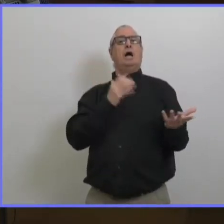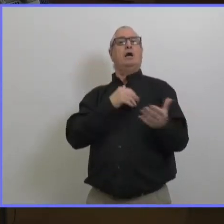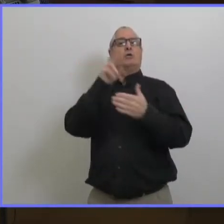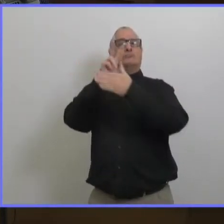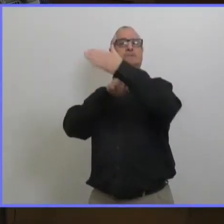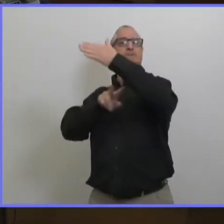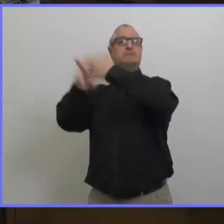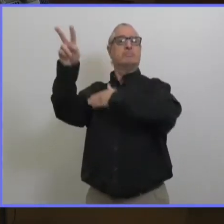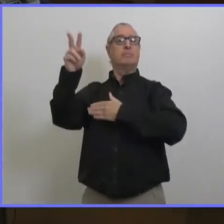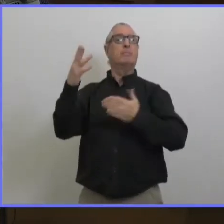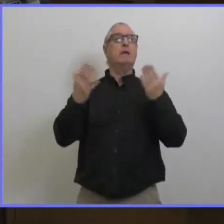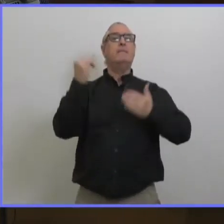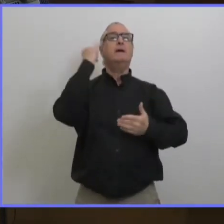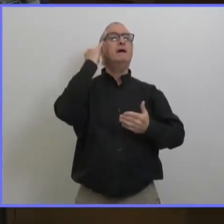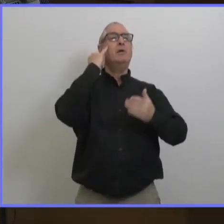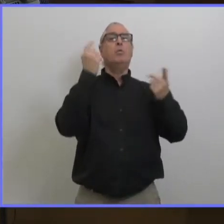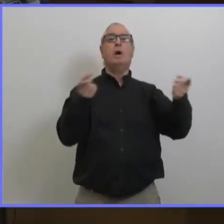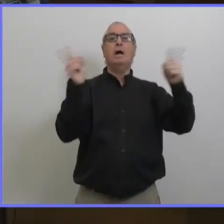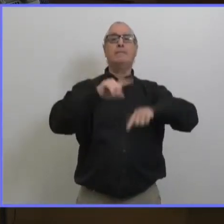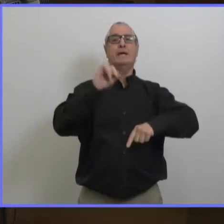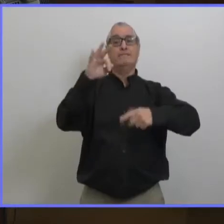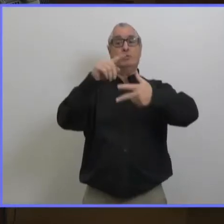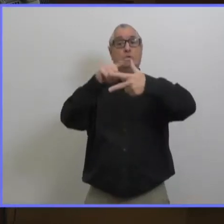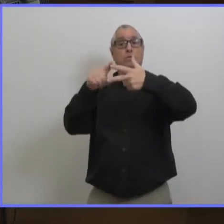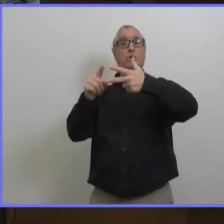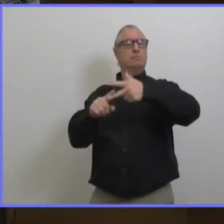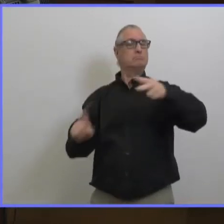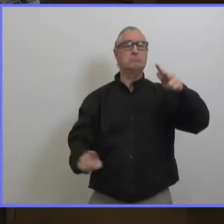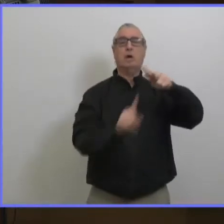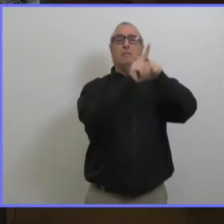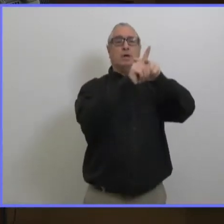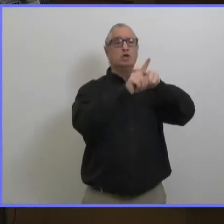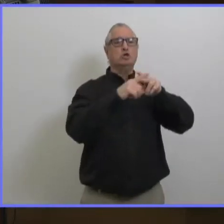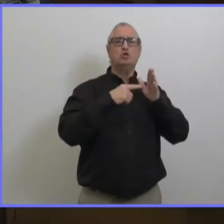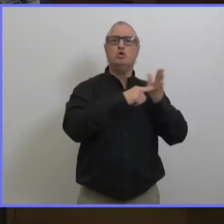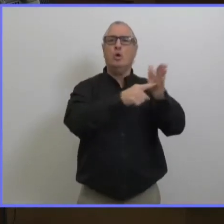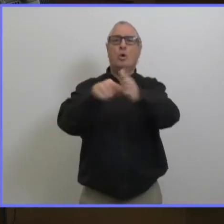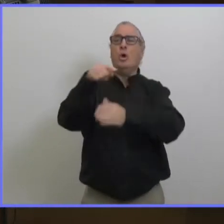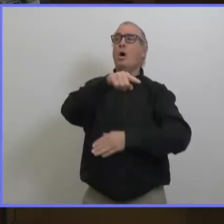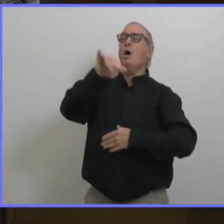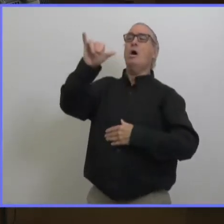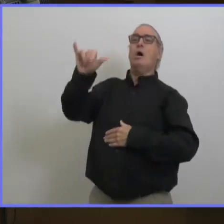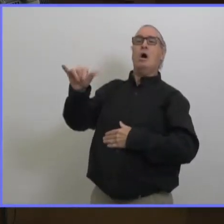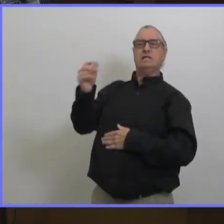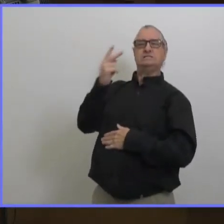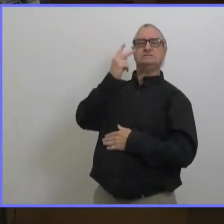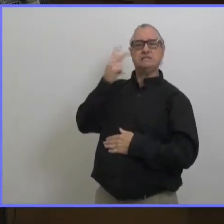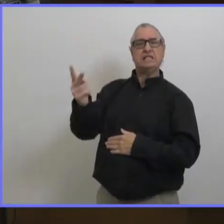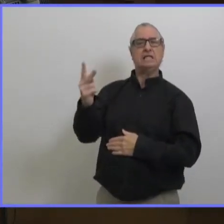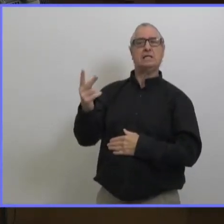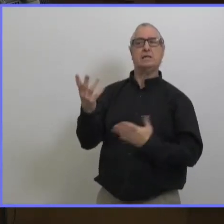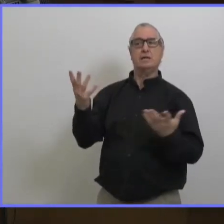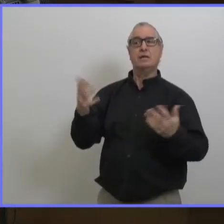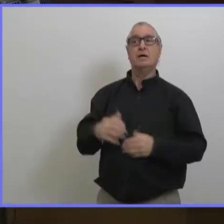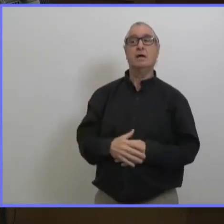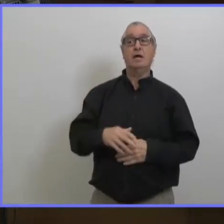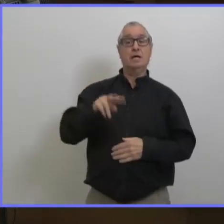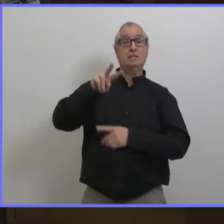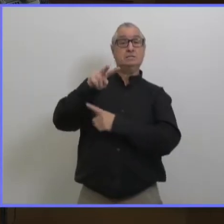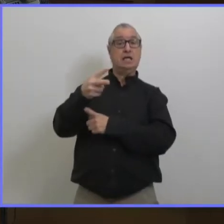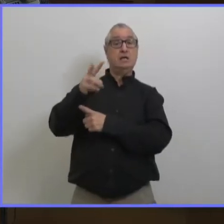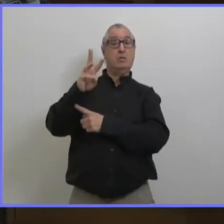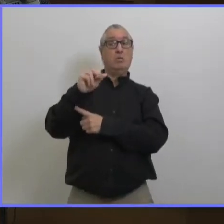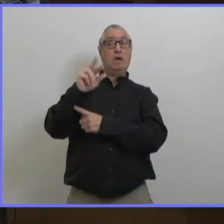on sait avec ce qui s'est passé dans la deuxième vague que les choses peuvent devenir vraiment horrible et maintenant que nous avons ces variants préoccupants